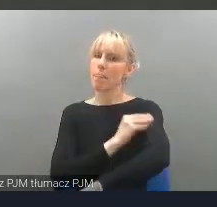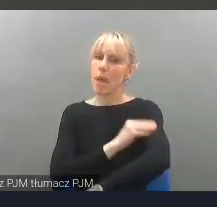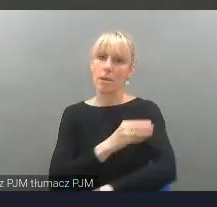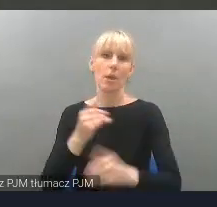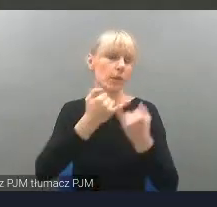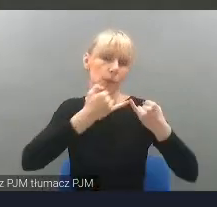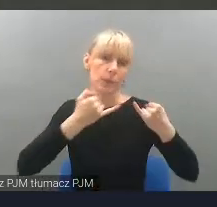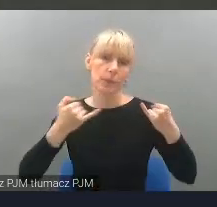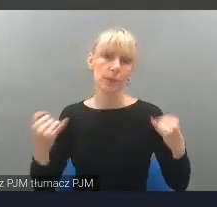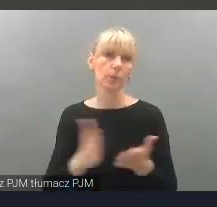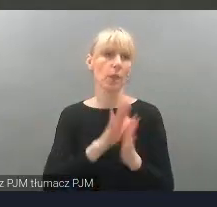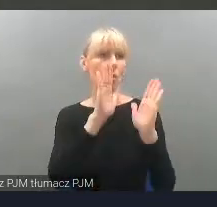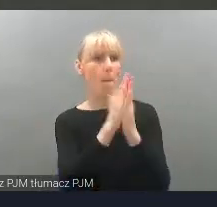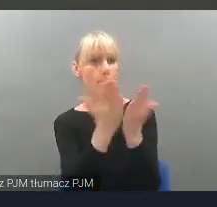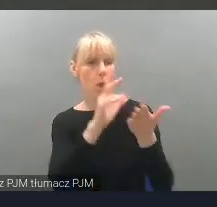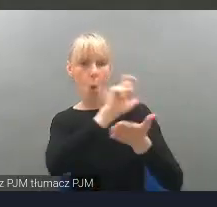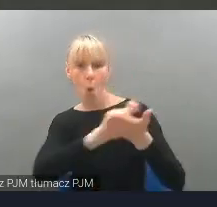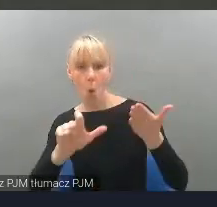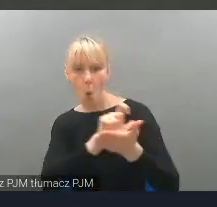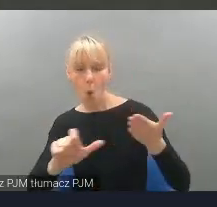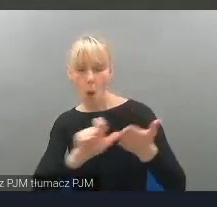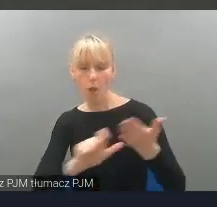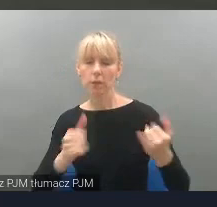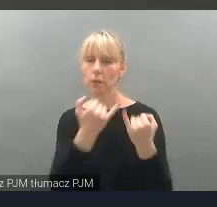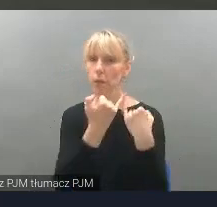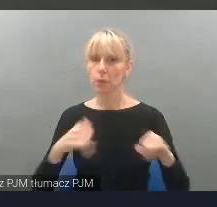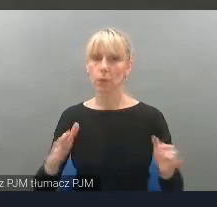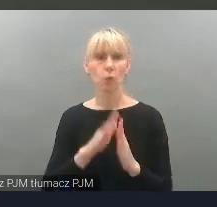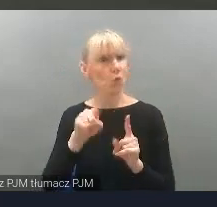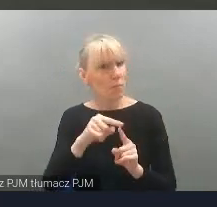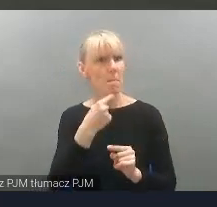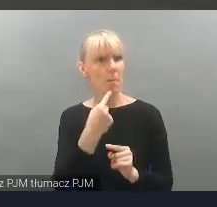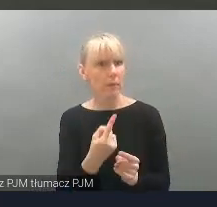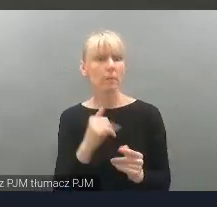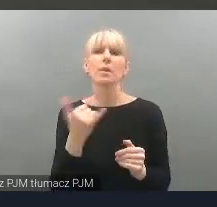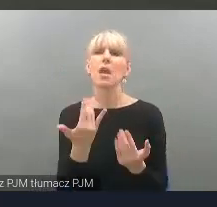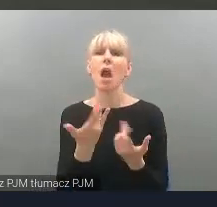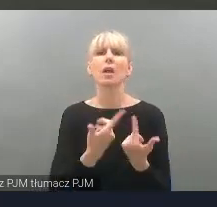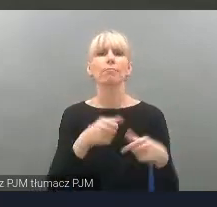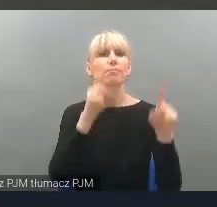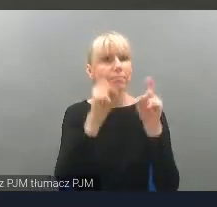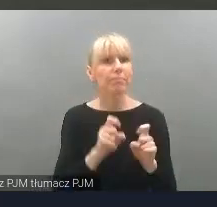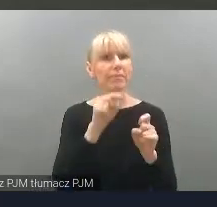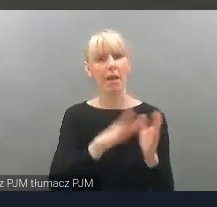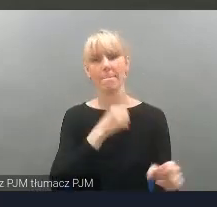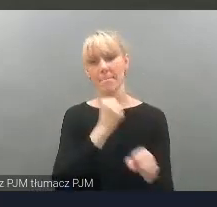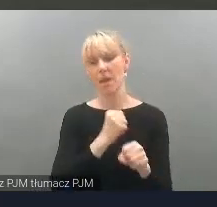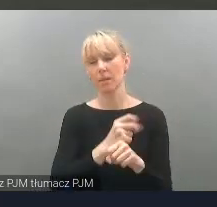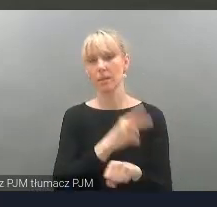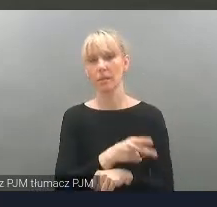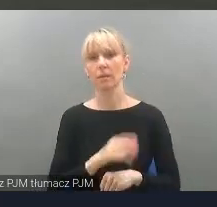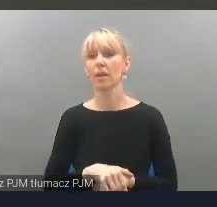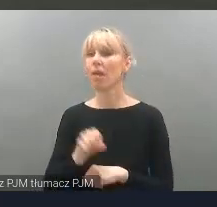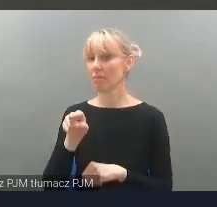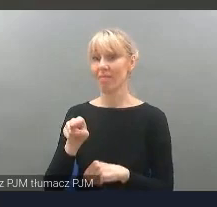ogromny zasób publikacji, które podpowiedzą Państwu, jak zacząć swoją pracę z dostępnością. Nasz model został